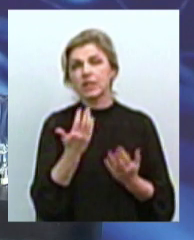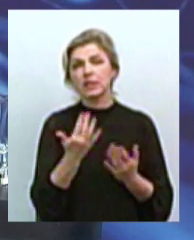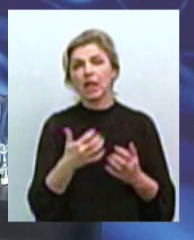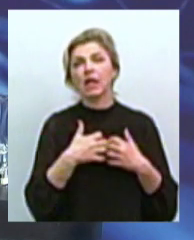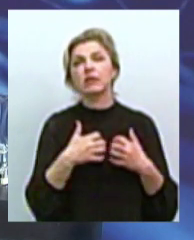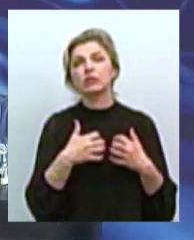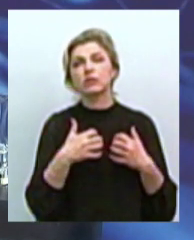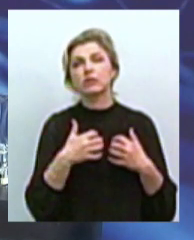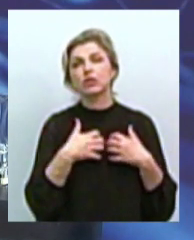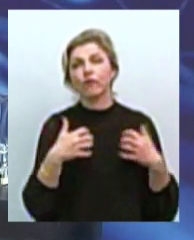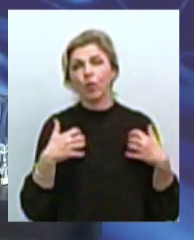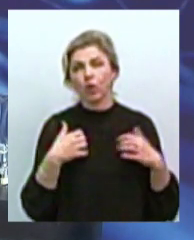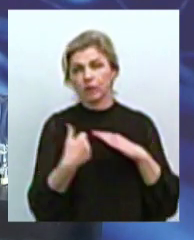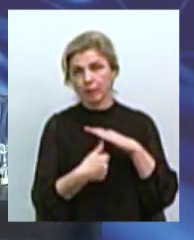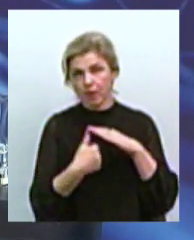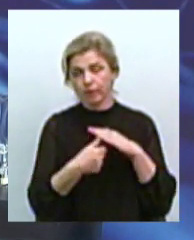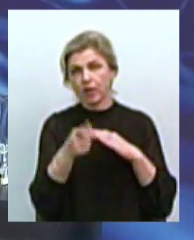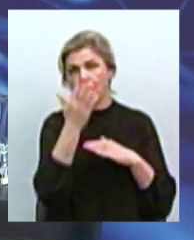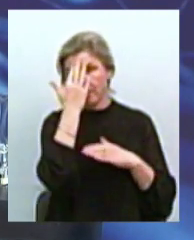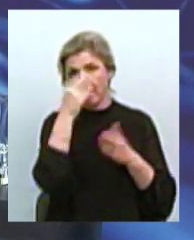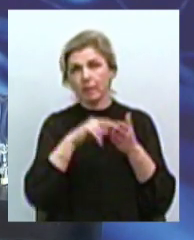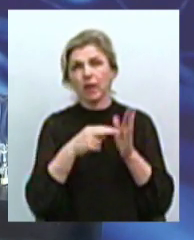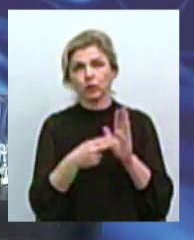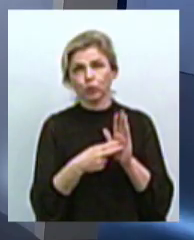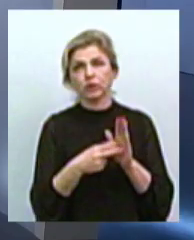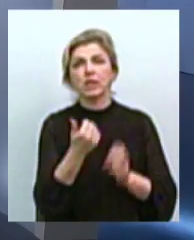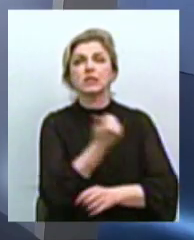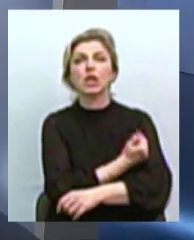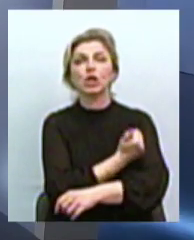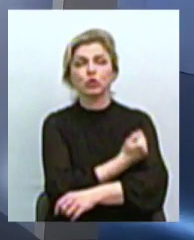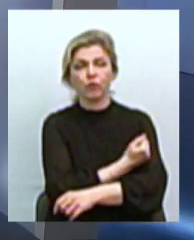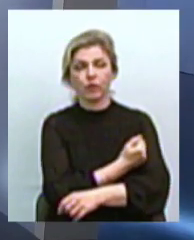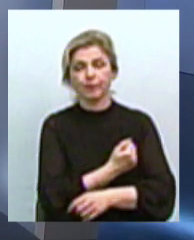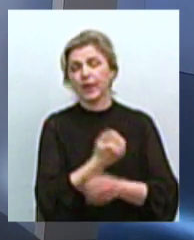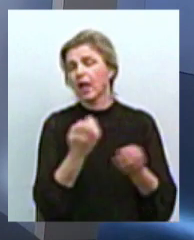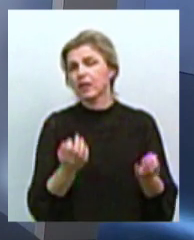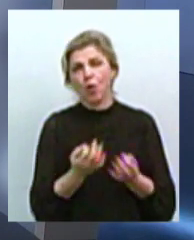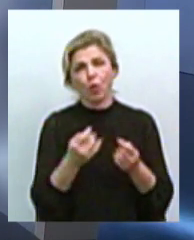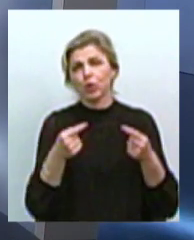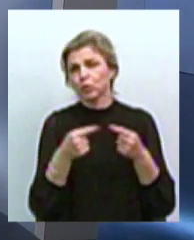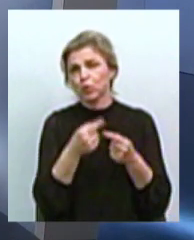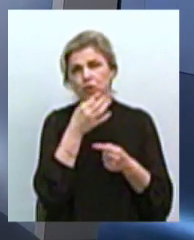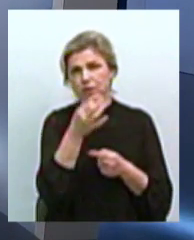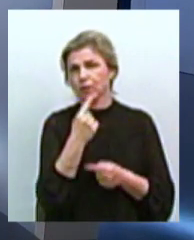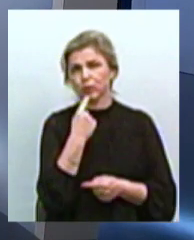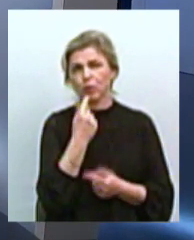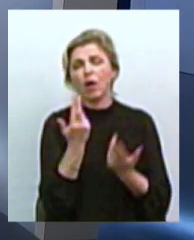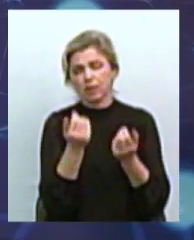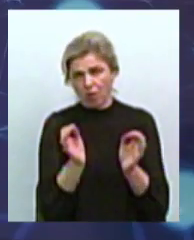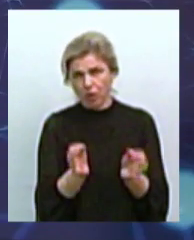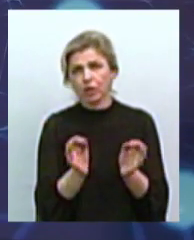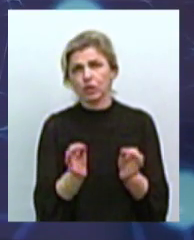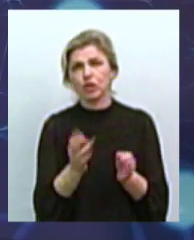тварин ви плануєте стерилізувати? Ми ніколи не можемо назвати точні цифри, тому що є дуже багато факторів, які